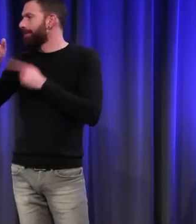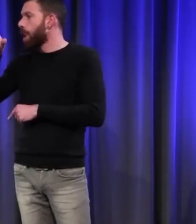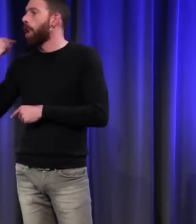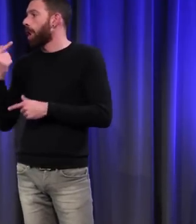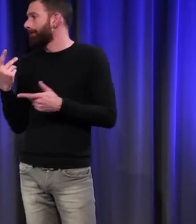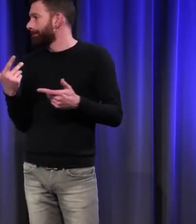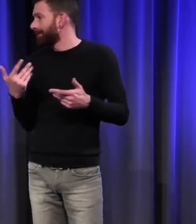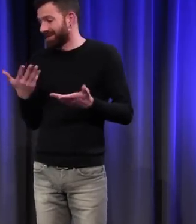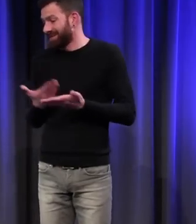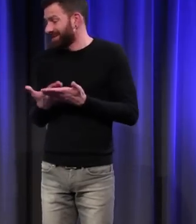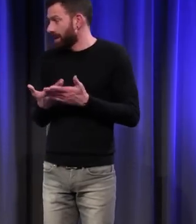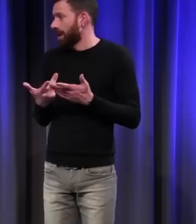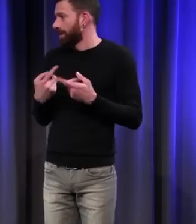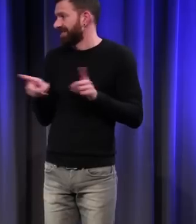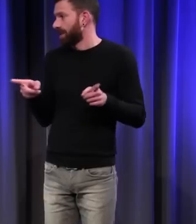différence, elle est là.